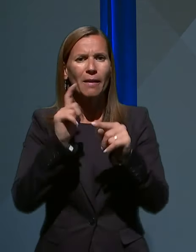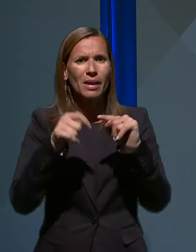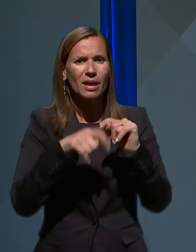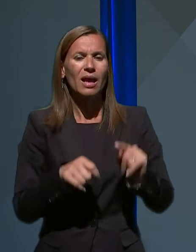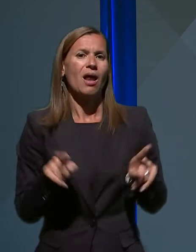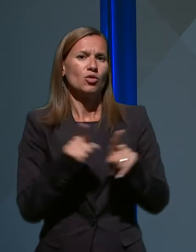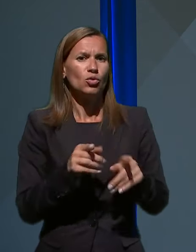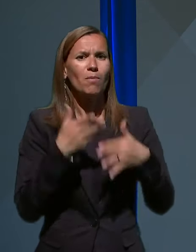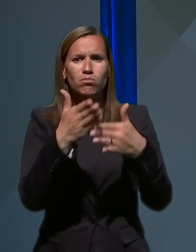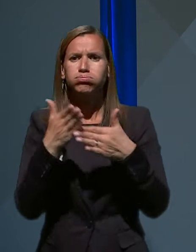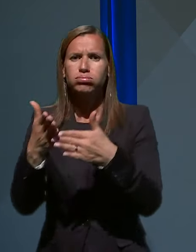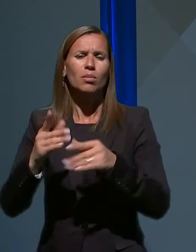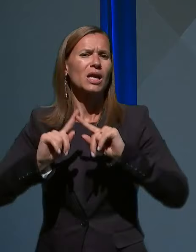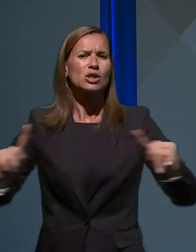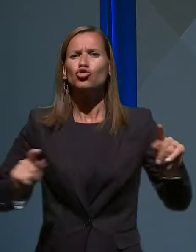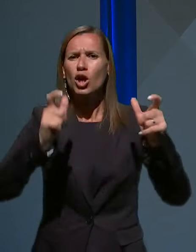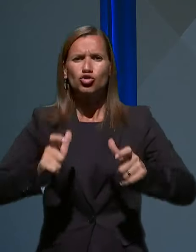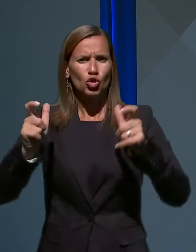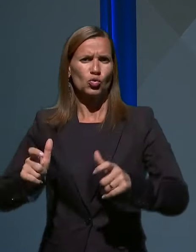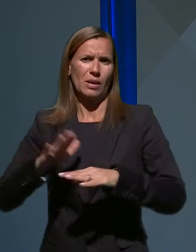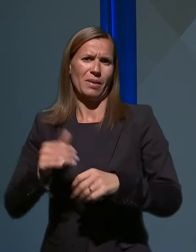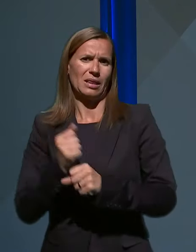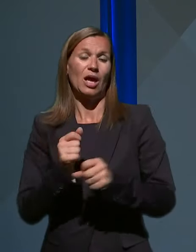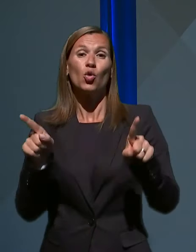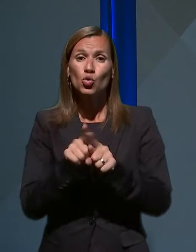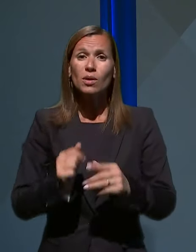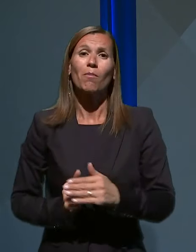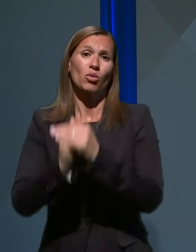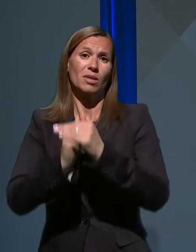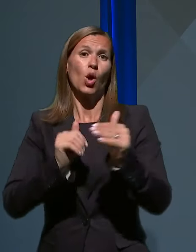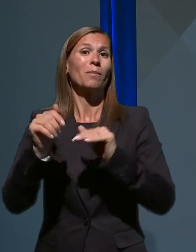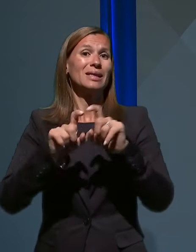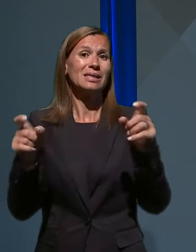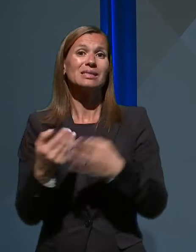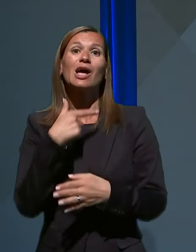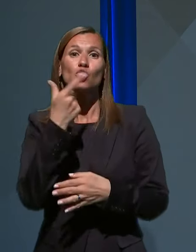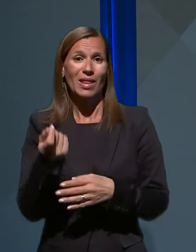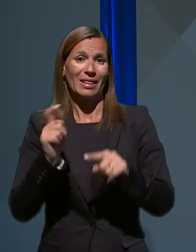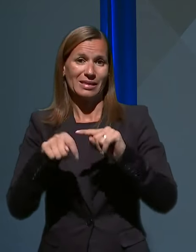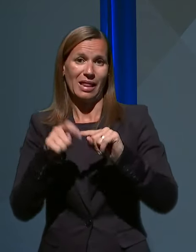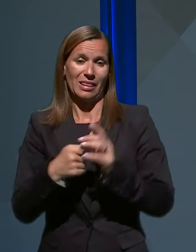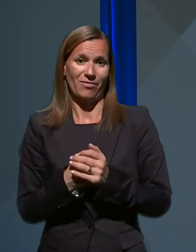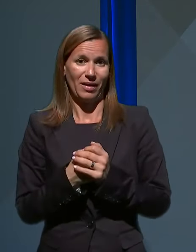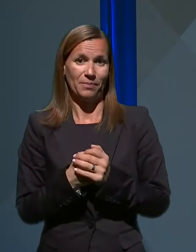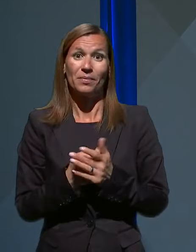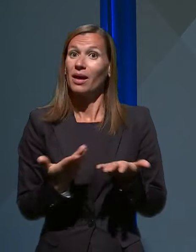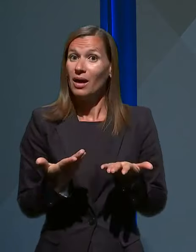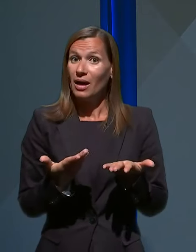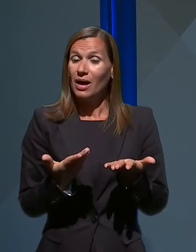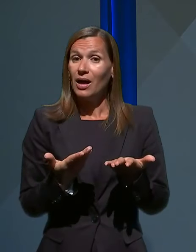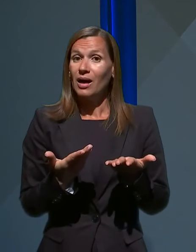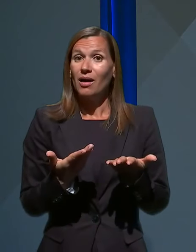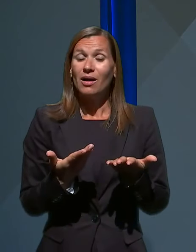druge inštitucije pri njihovem delu. Med drugim tudi podpirajo Ministrstvo za zonanje zadeve. V zraku je veščas tudi